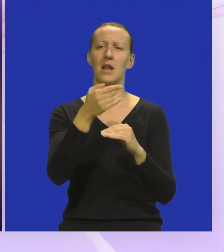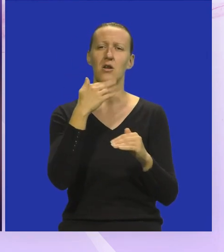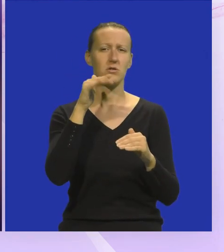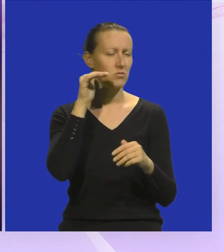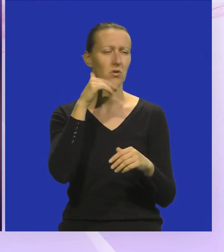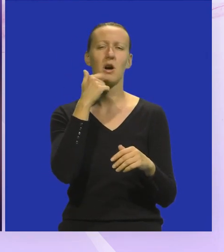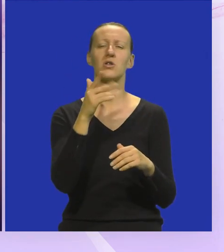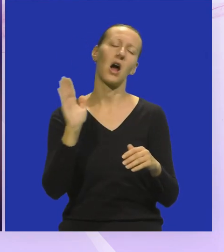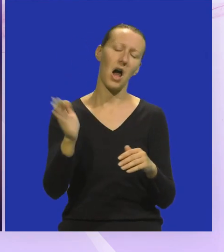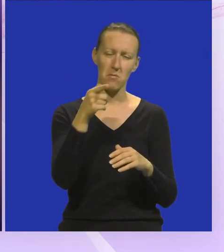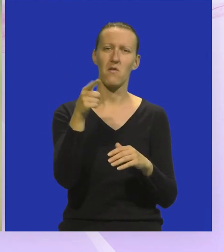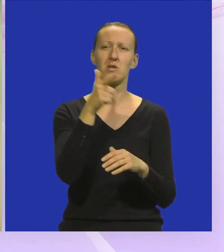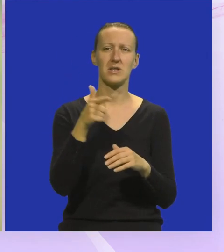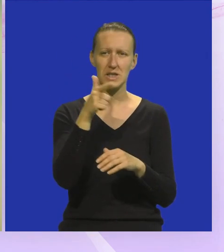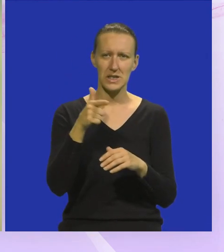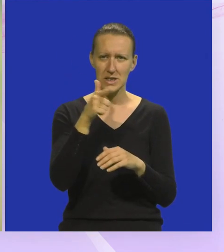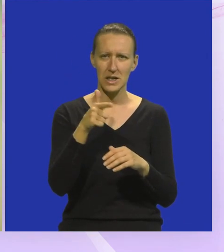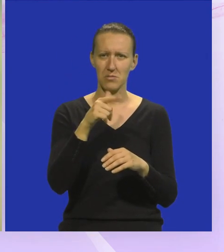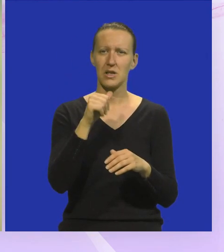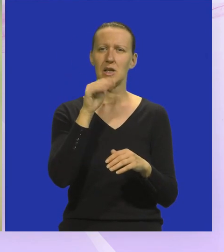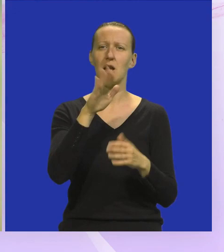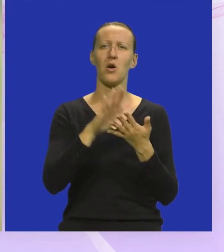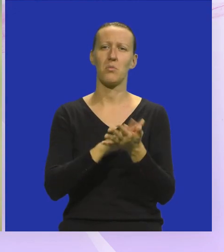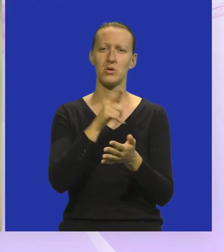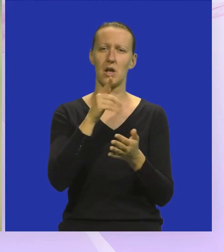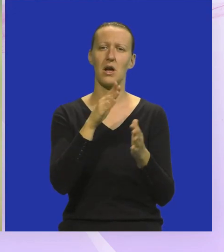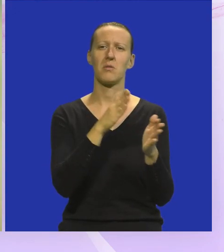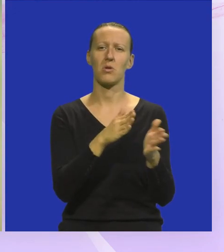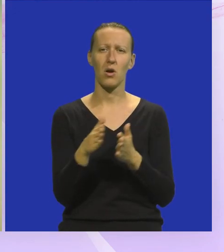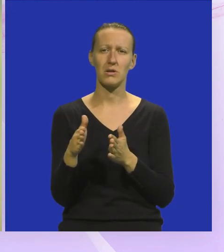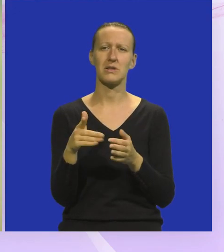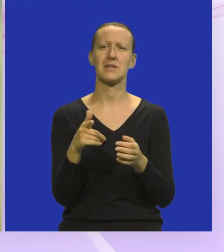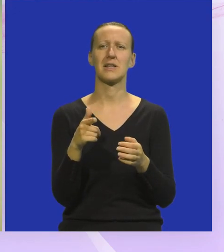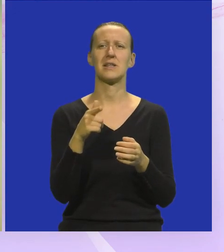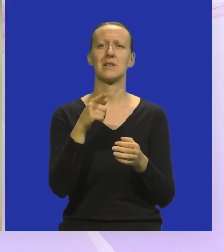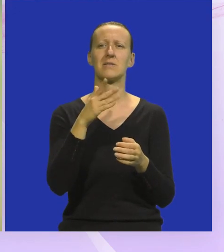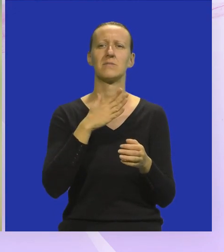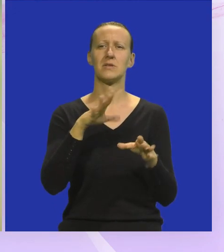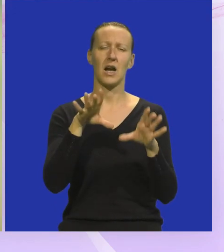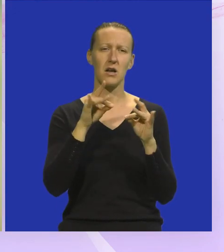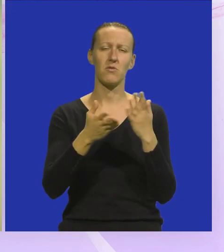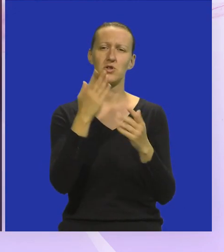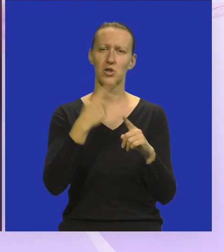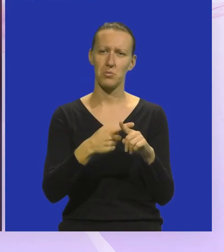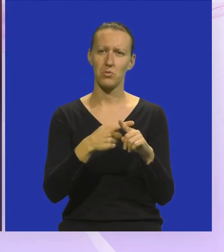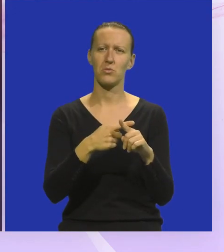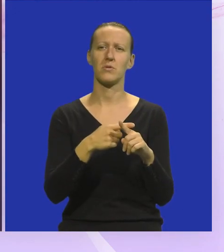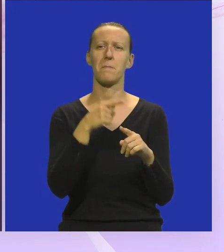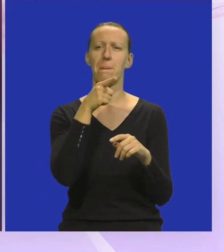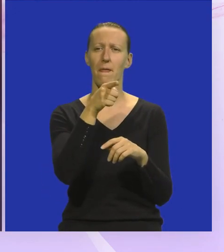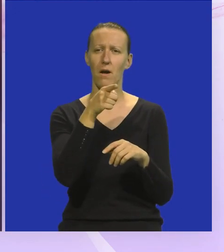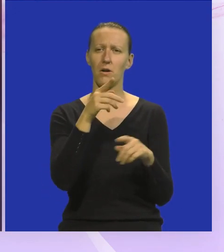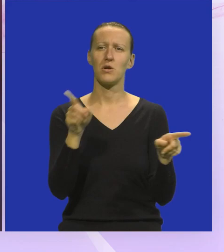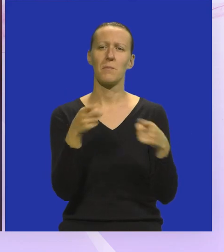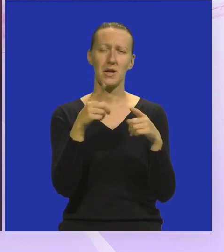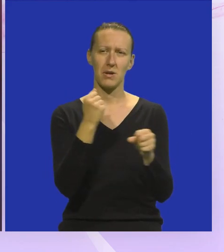što sam je čuo Rekao sam ajmo ovo snimiti I tako je počeo taj proces Našli smo se više puta Naravno oni su